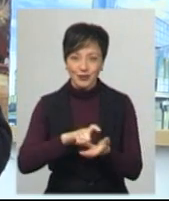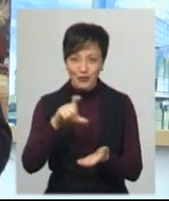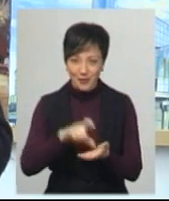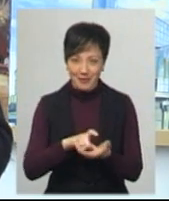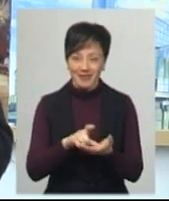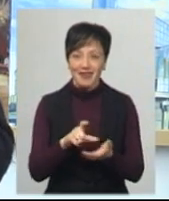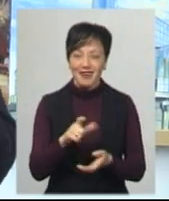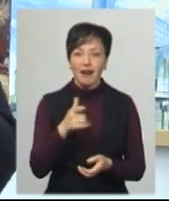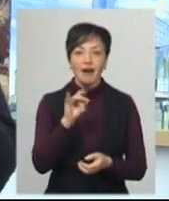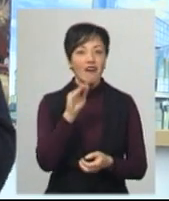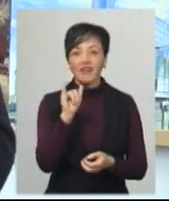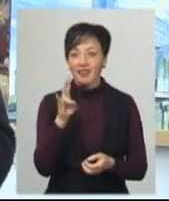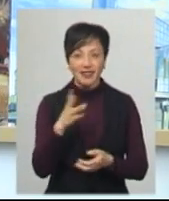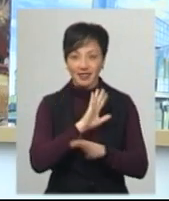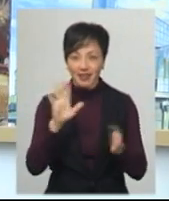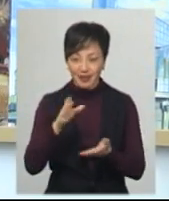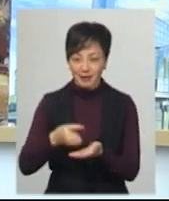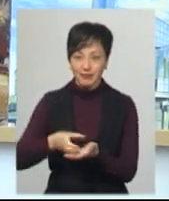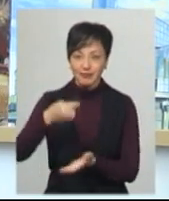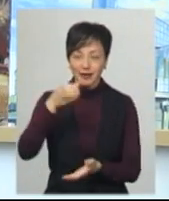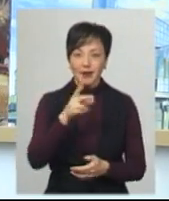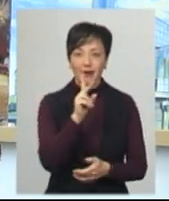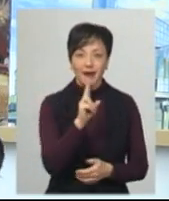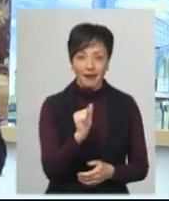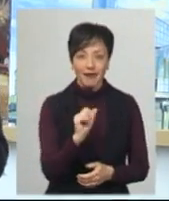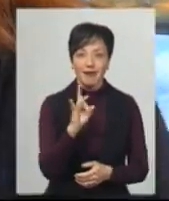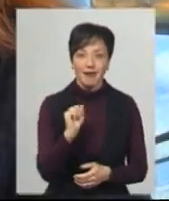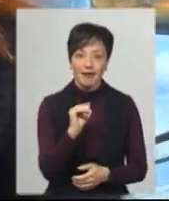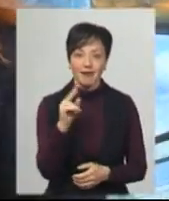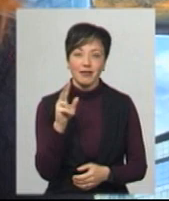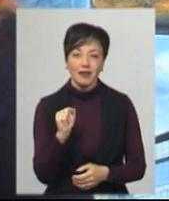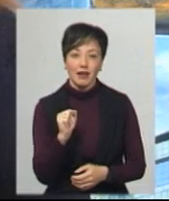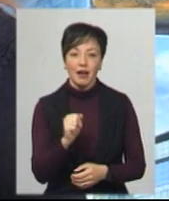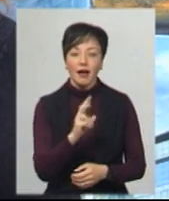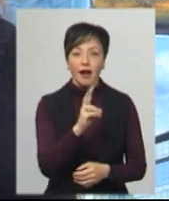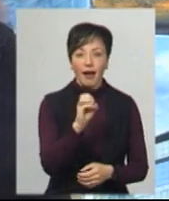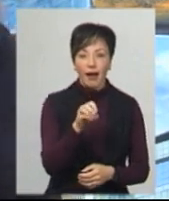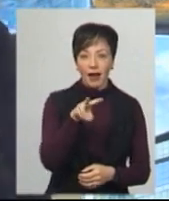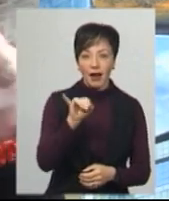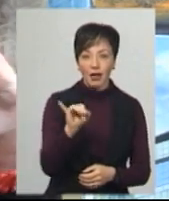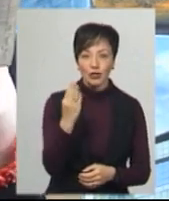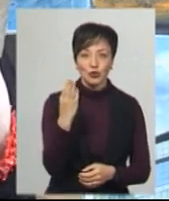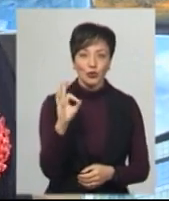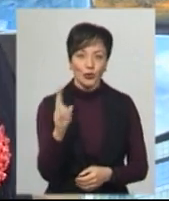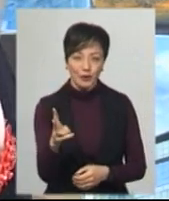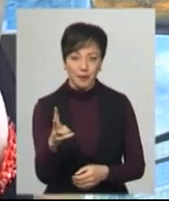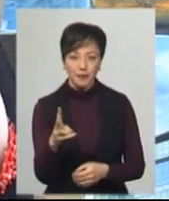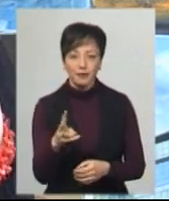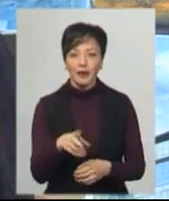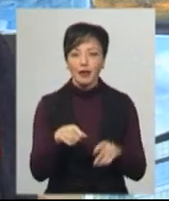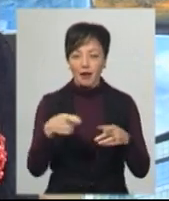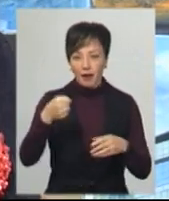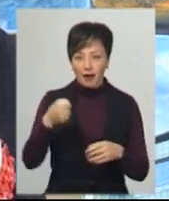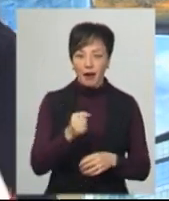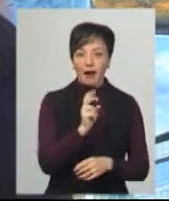келиха. Це келішок. Можуть вживати і воду ось з такої кварти.